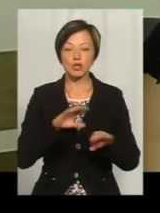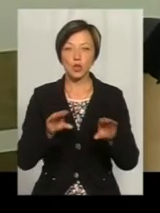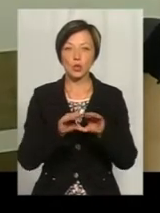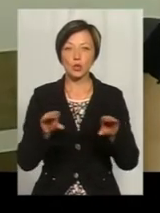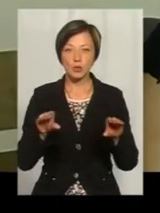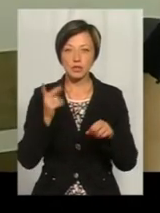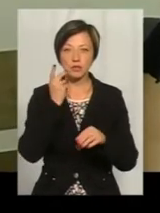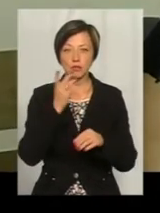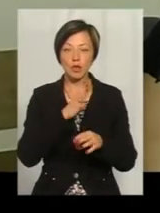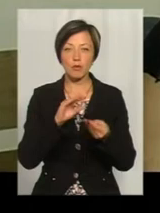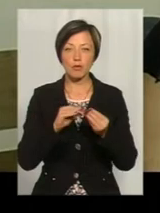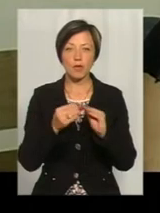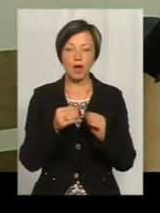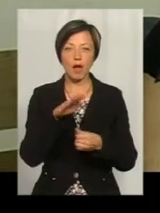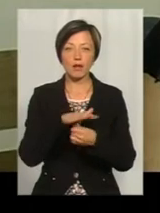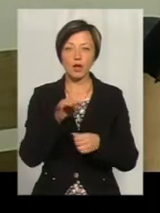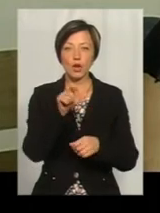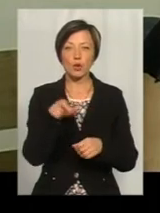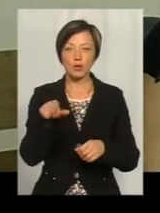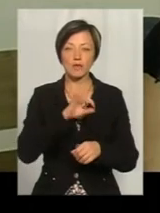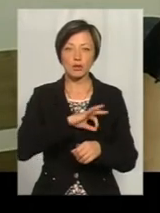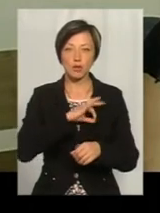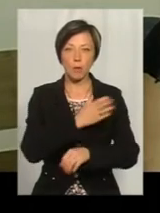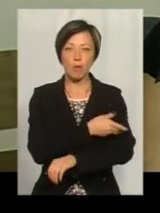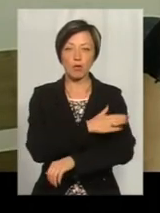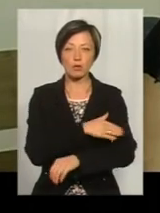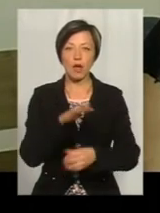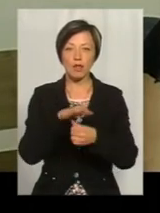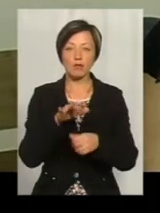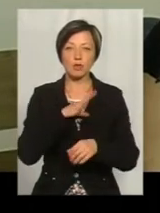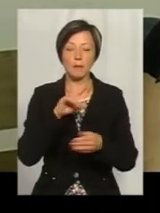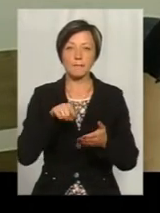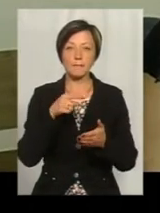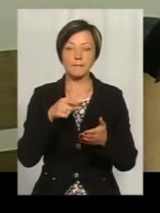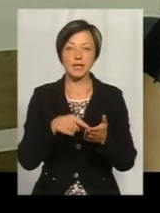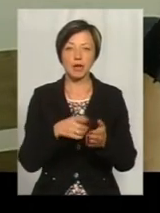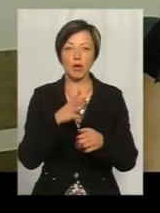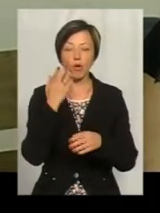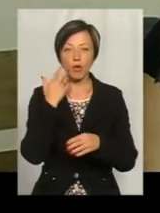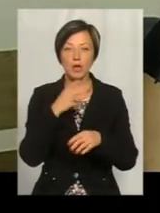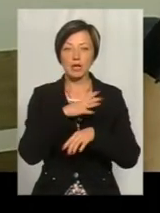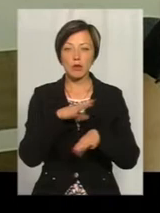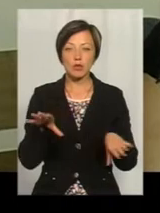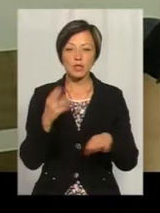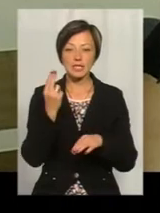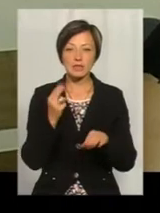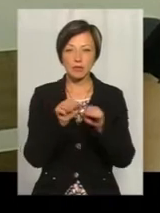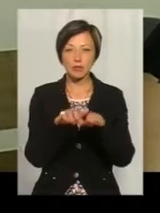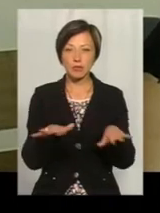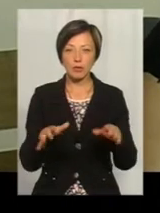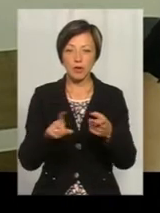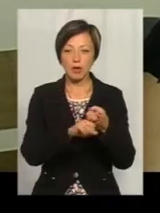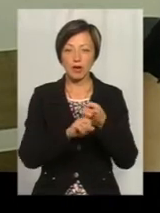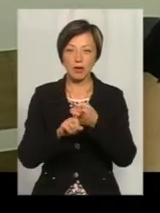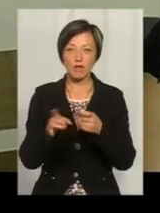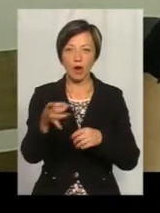це зазвичай була проблема в антенні, тому що люди використовували польську антенну. Також були питання, коли не було цифрового покриття в тому регіоні.